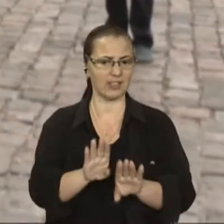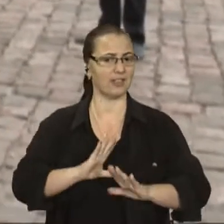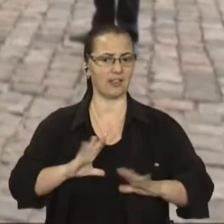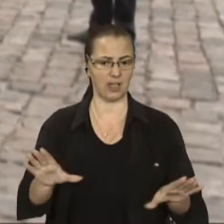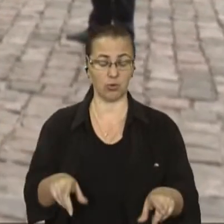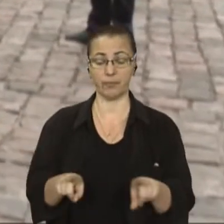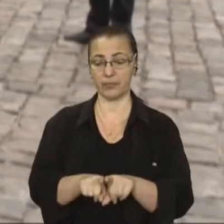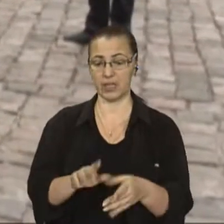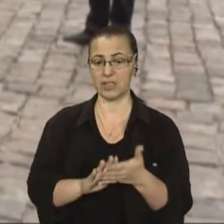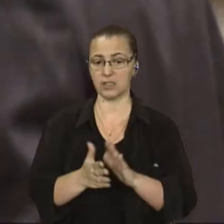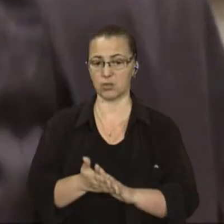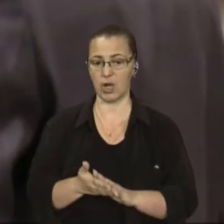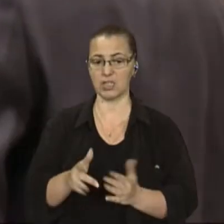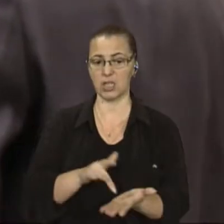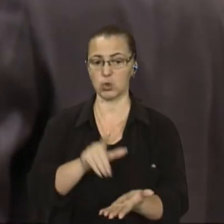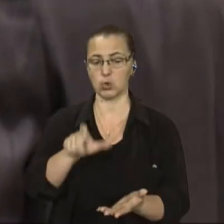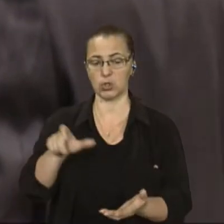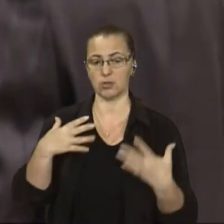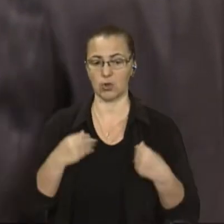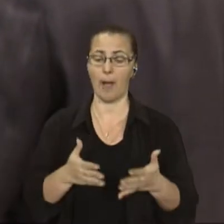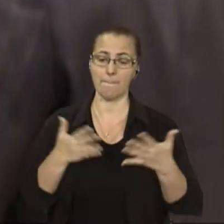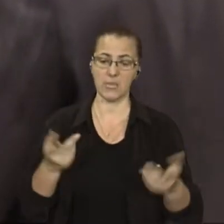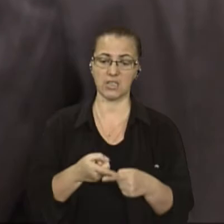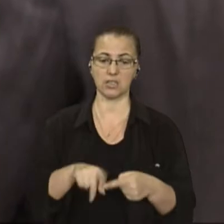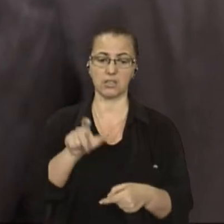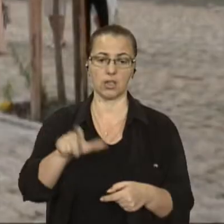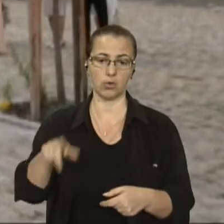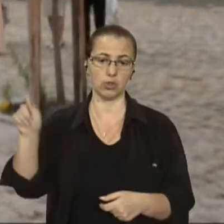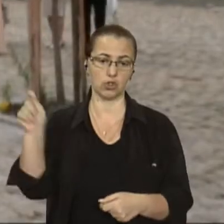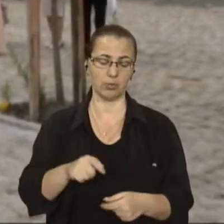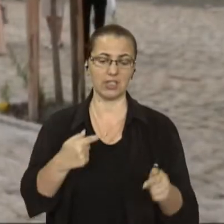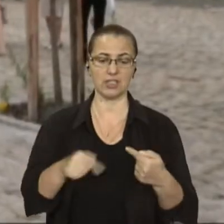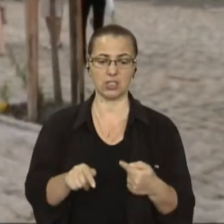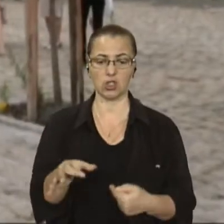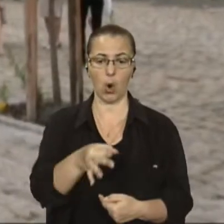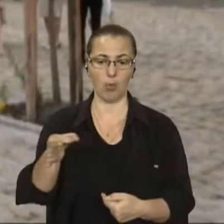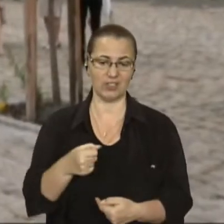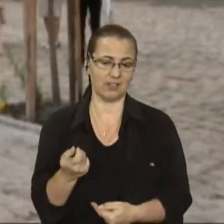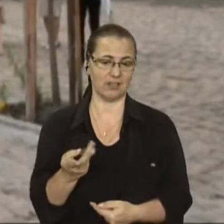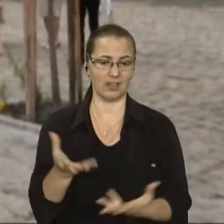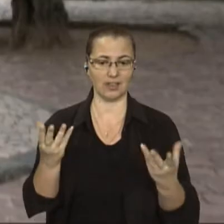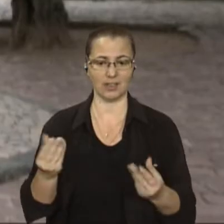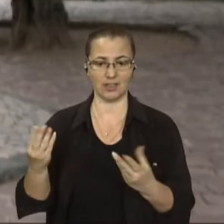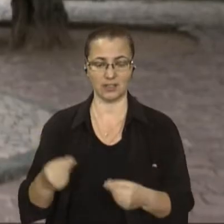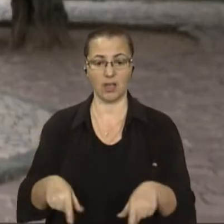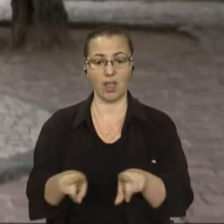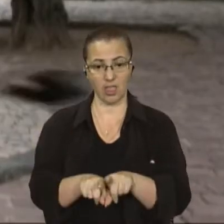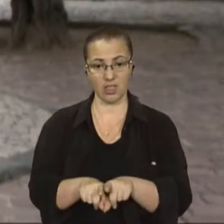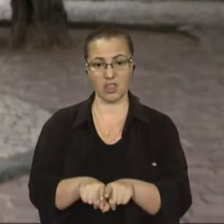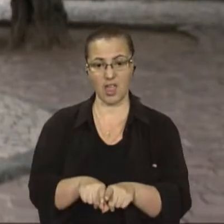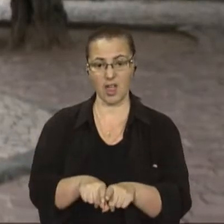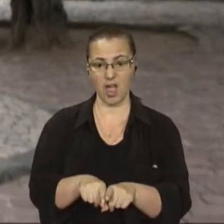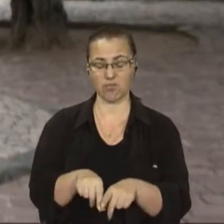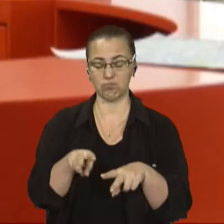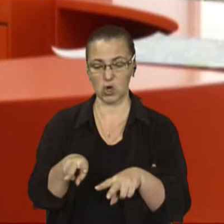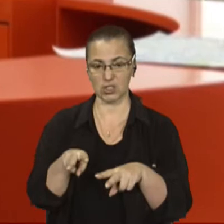ситуація зараз із туристами у Львові. Більшість – це люди, що приїхали до Львова з інших областей на декілька днів. Таку тенденцію простежили у